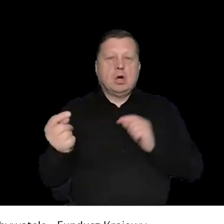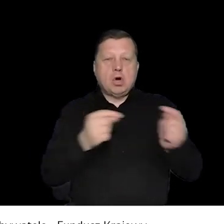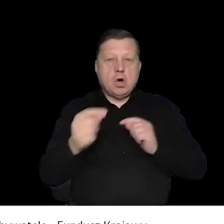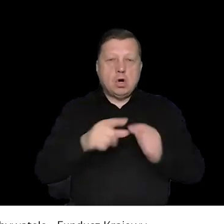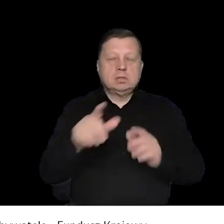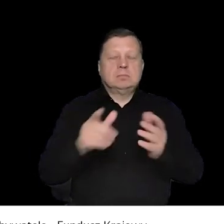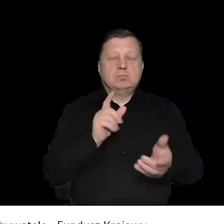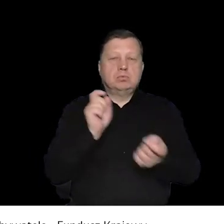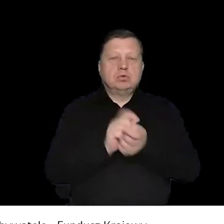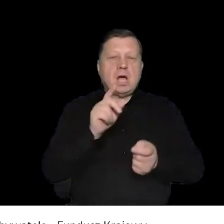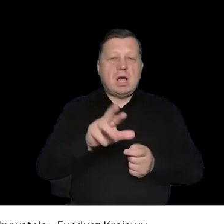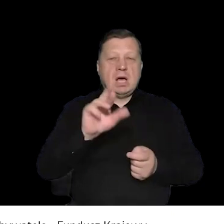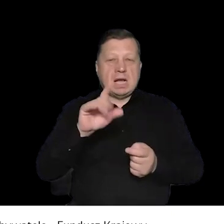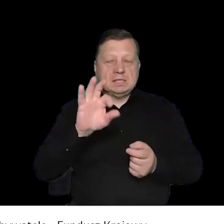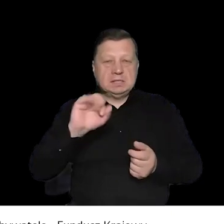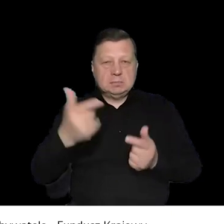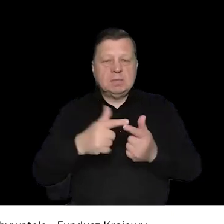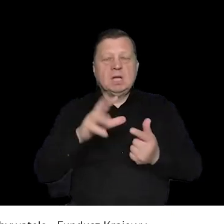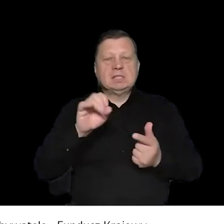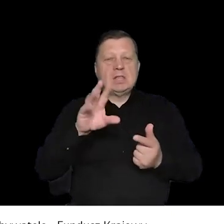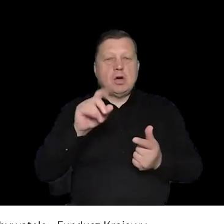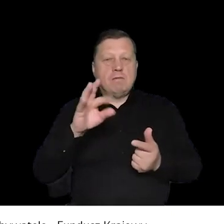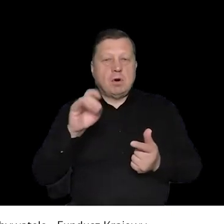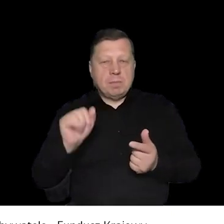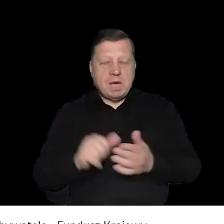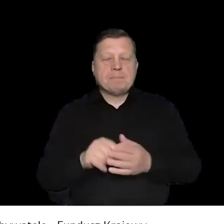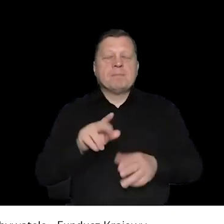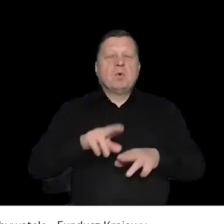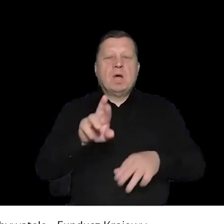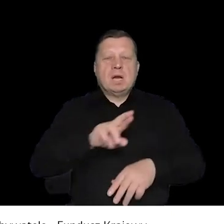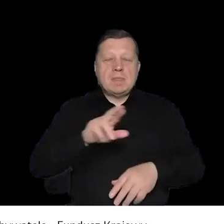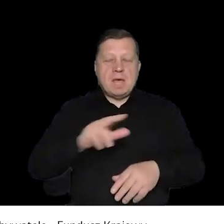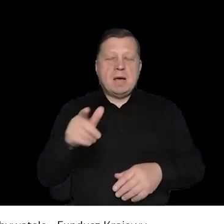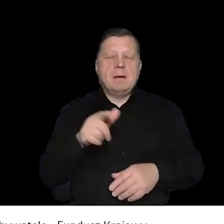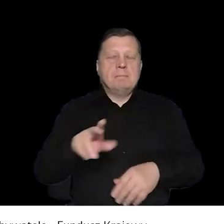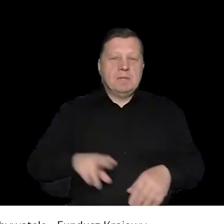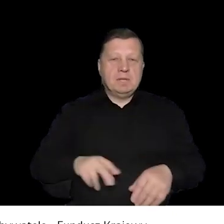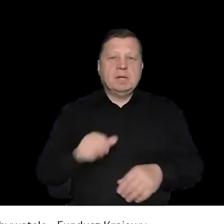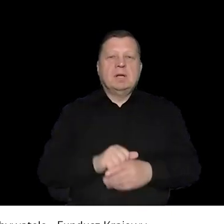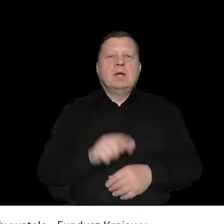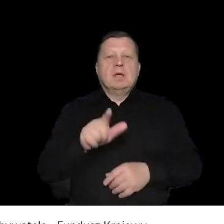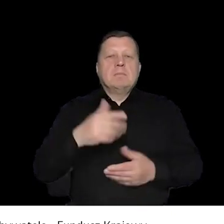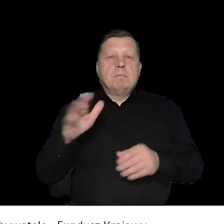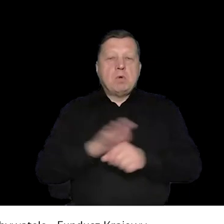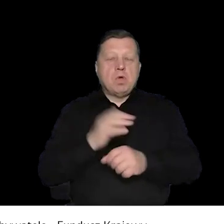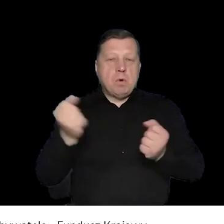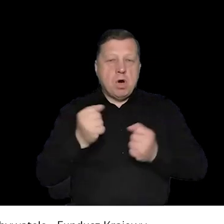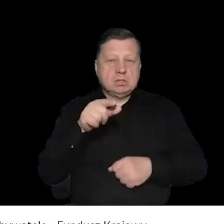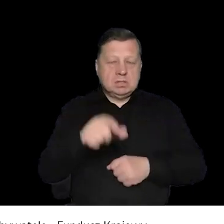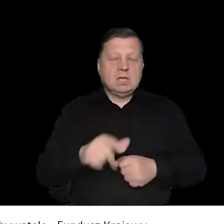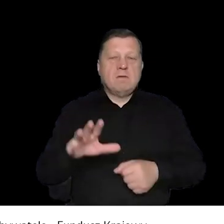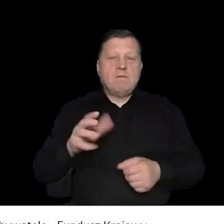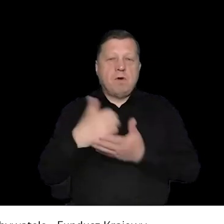2012-2016 członek Rady Konsultacyjnej do spraw przeciwdziałania rasizmowi, ksenofobii i związanej z nimi